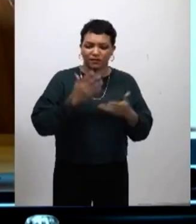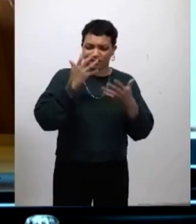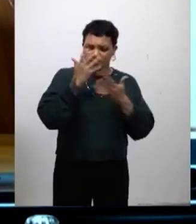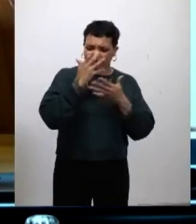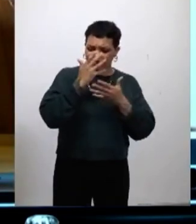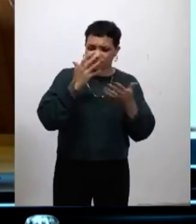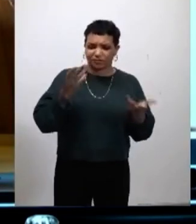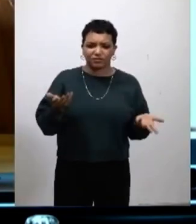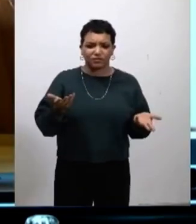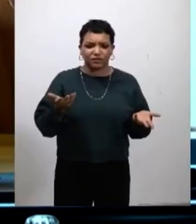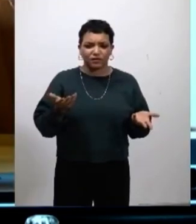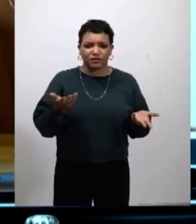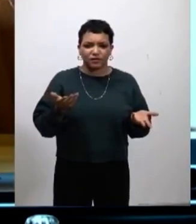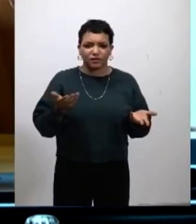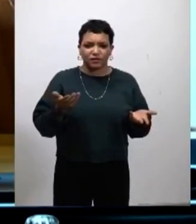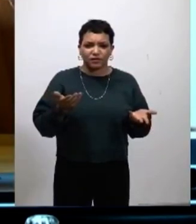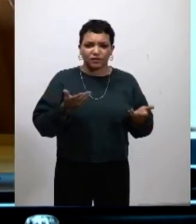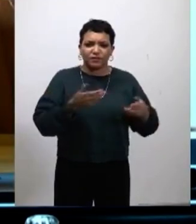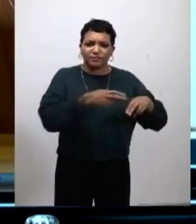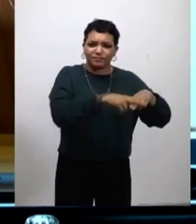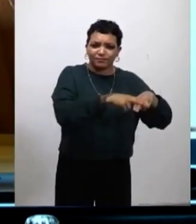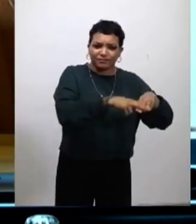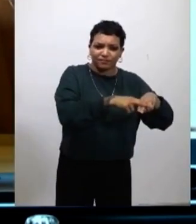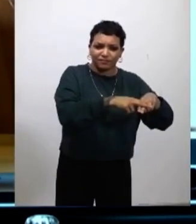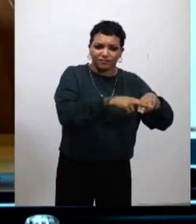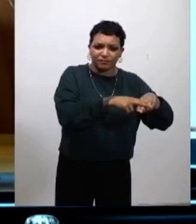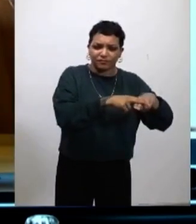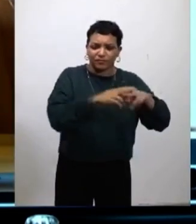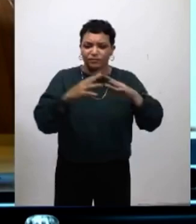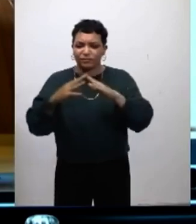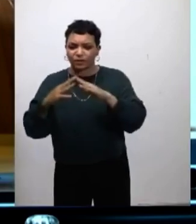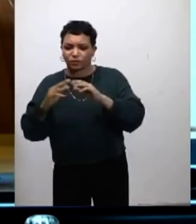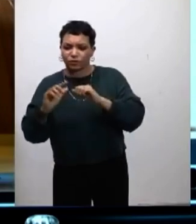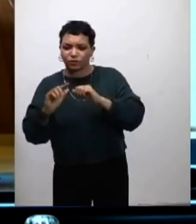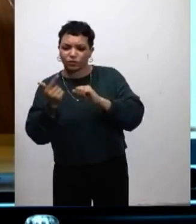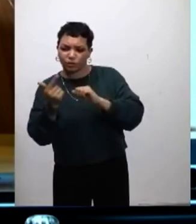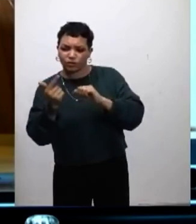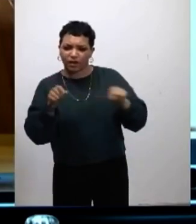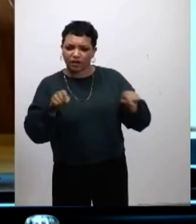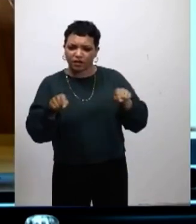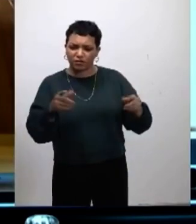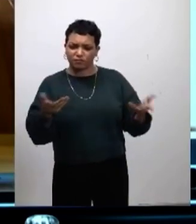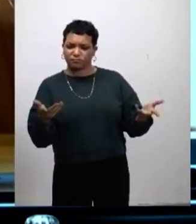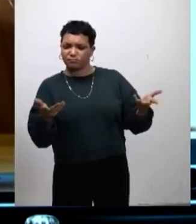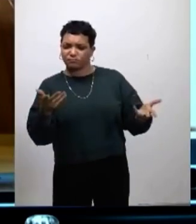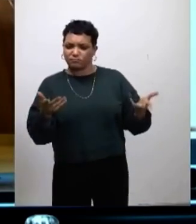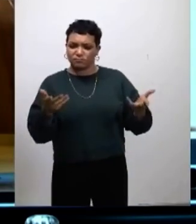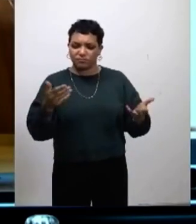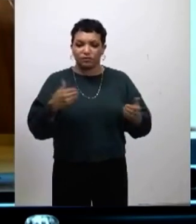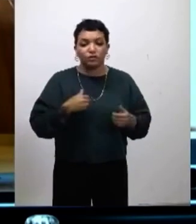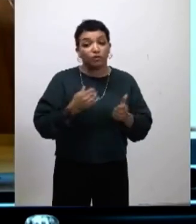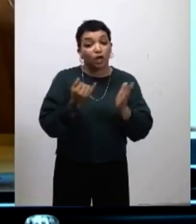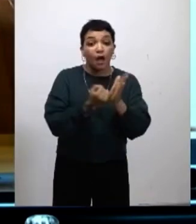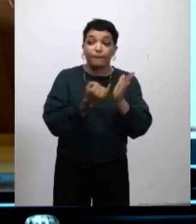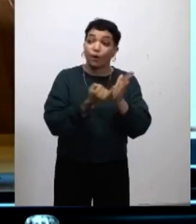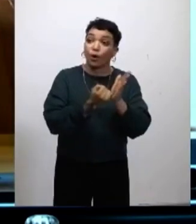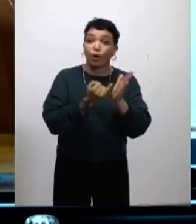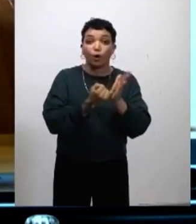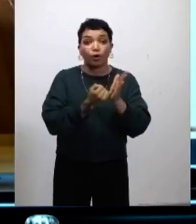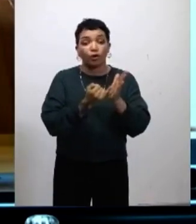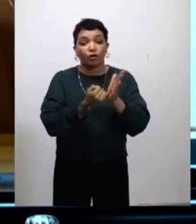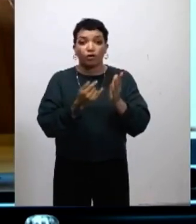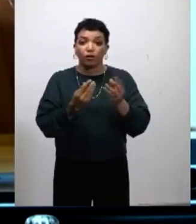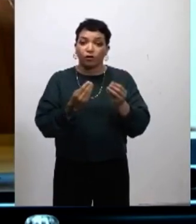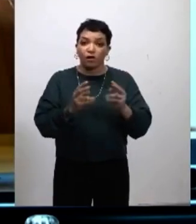la vacance et la résidence secondaire. Alors le raisonnement qui consiste à dire je mets plus d'impôts en espérant un retour sur le marché